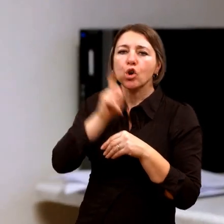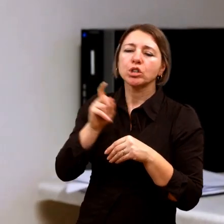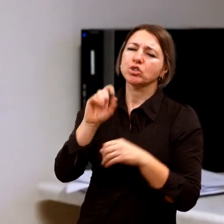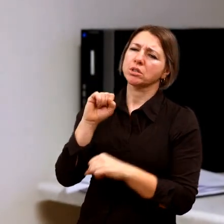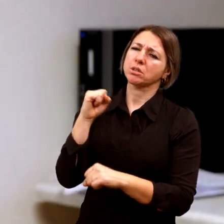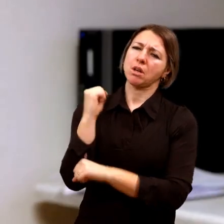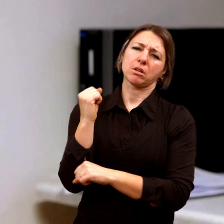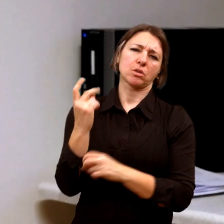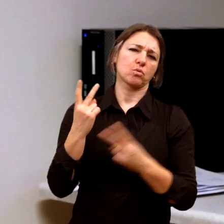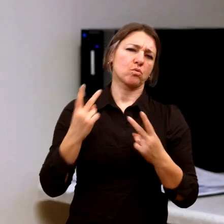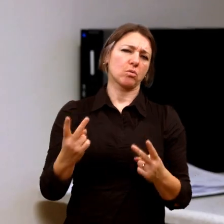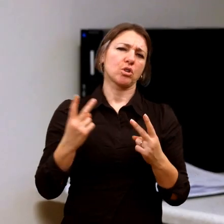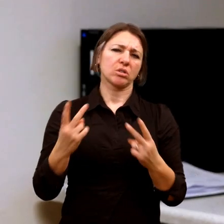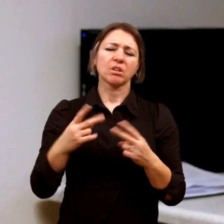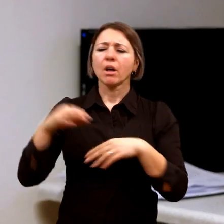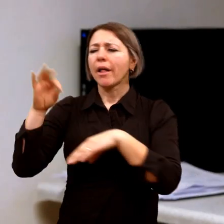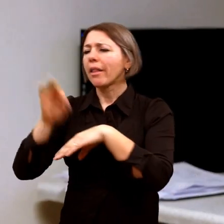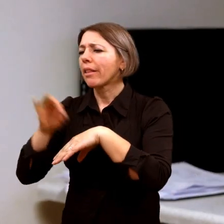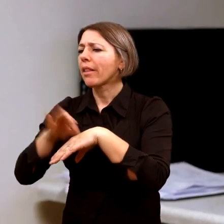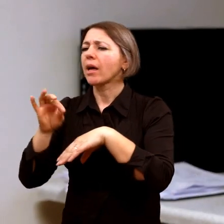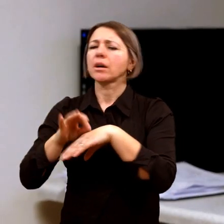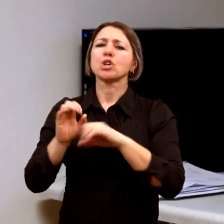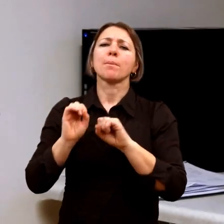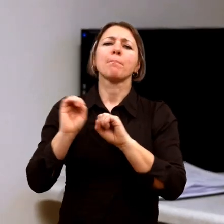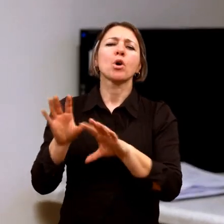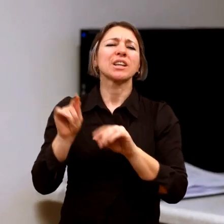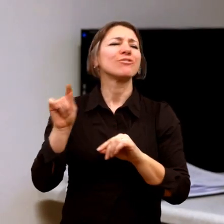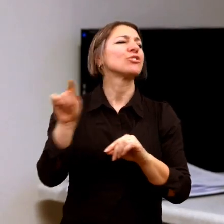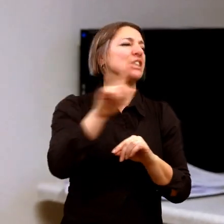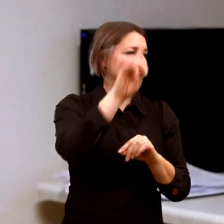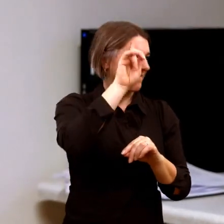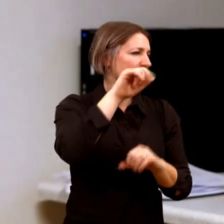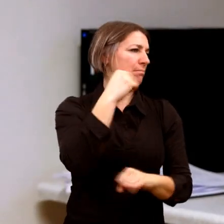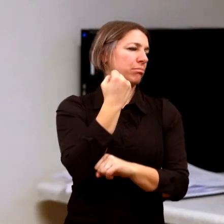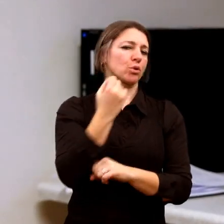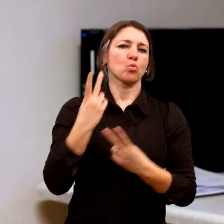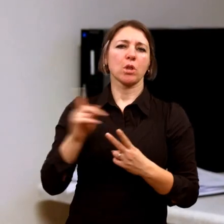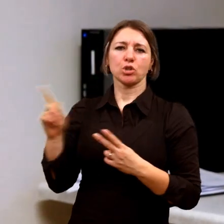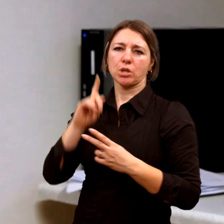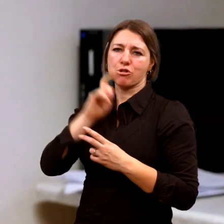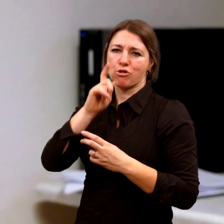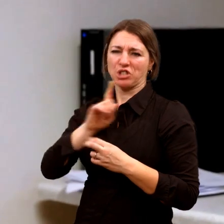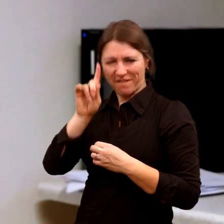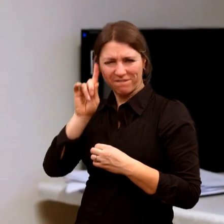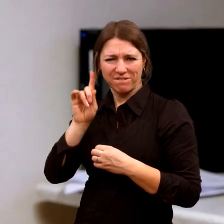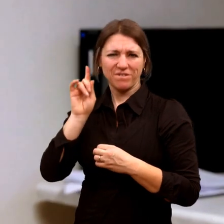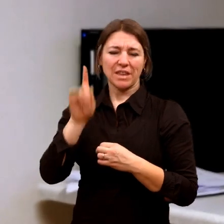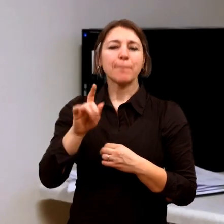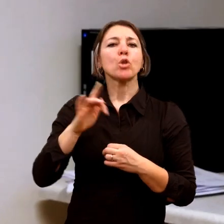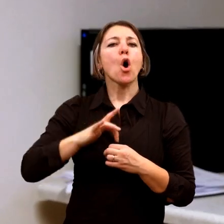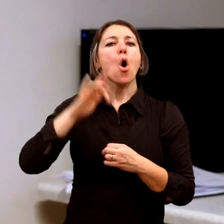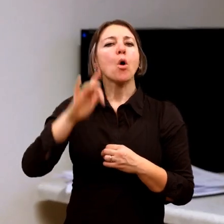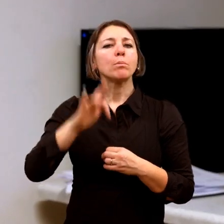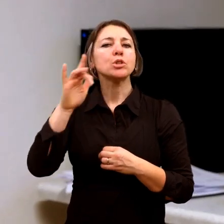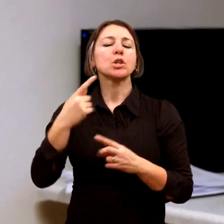školách, v poradnách, v lékaři. Oni to moc dobře vědí. A vlastně někdy se těmi rodiči